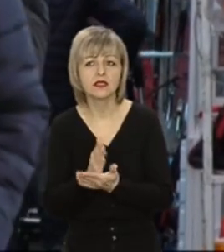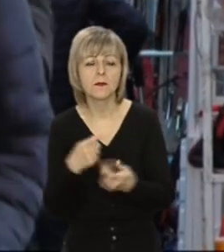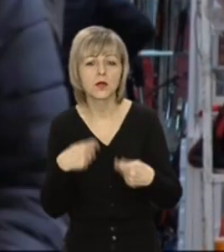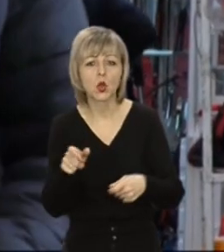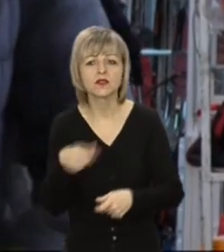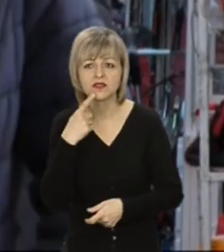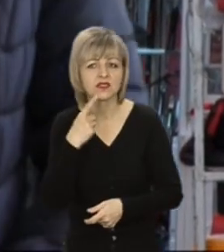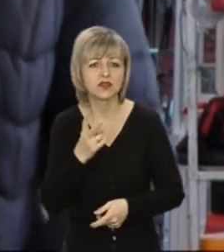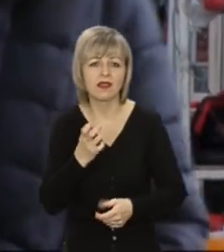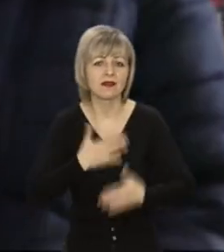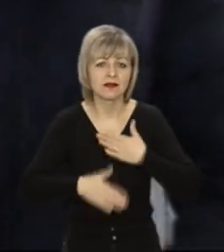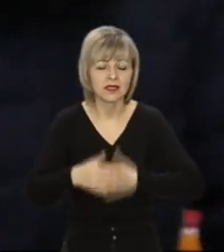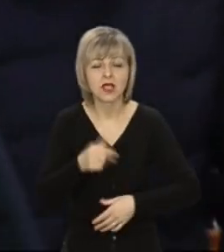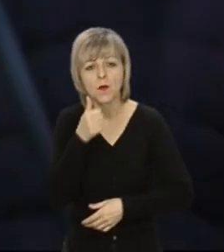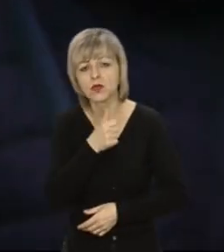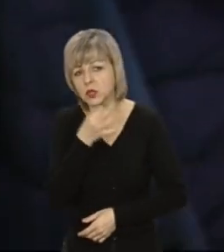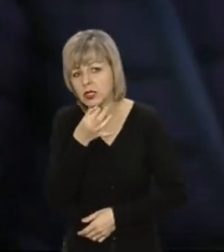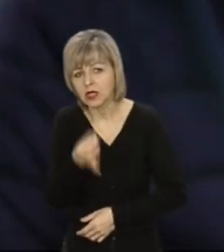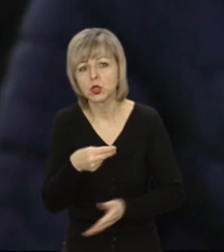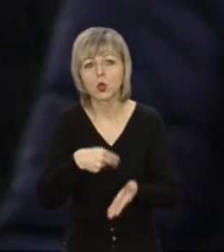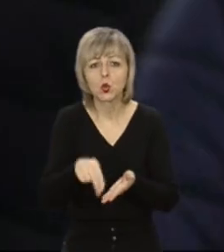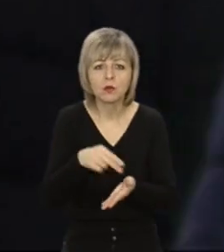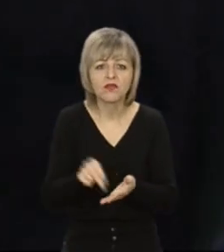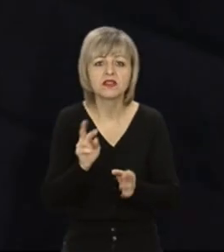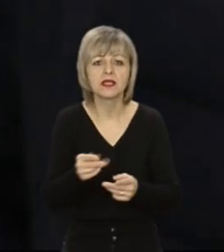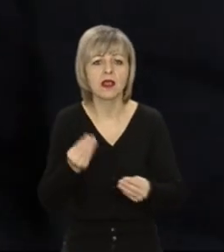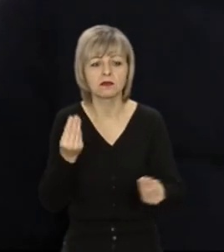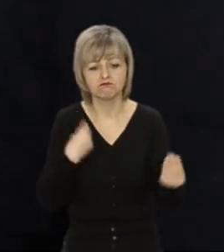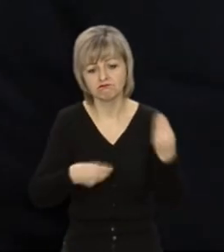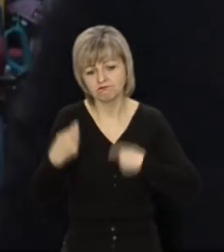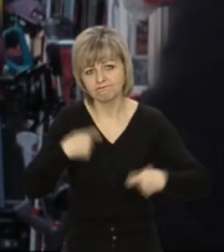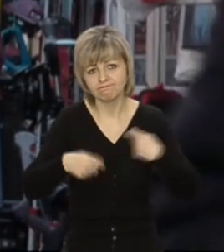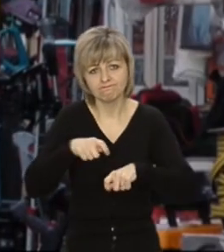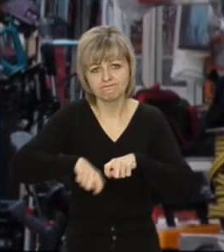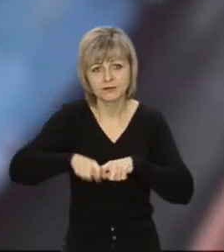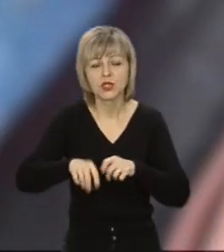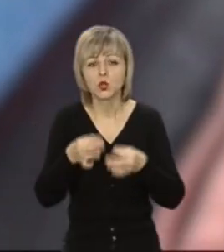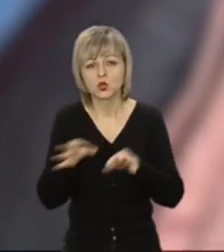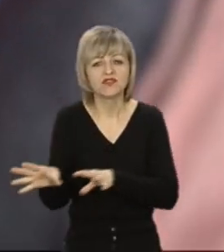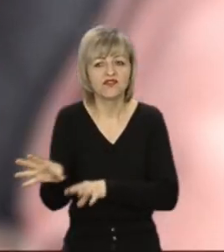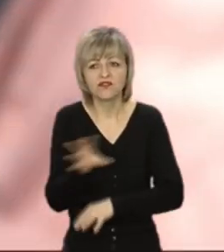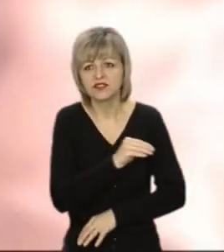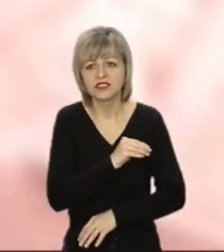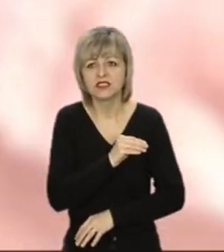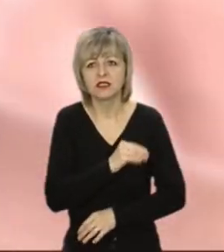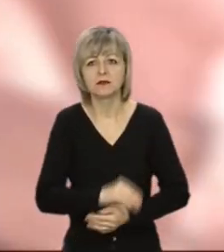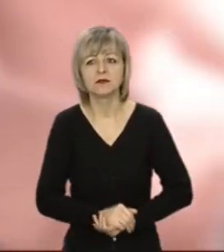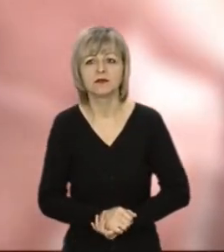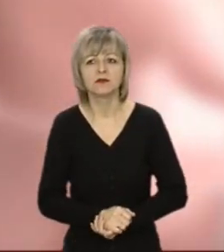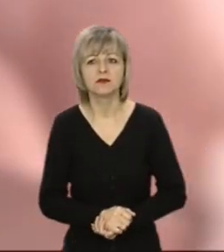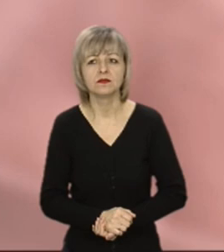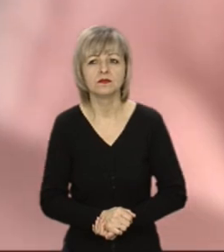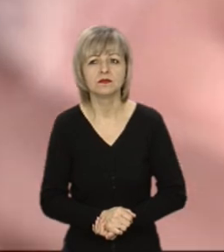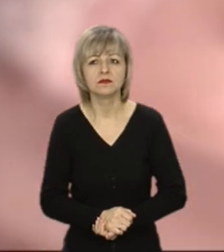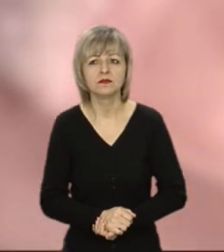Продавці говорять неохоче, але по секрету кажуть – купувати, як і приміряти речі, дозволяють усім. А в людей – ні. Людей тільки обов